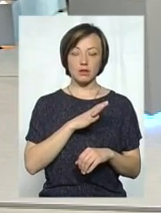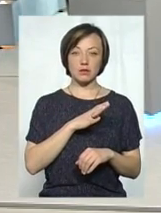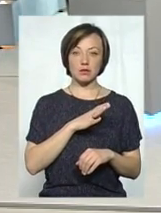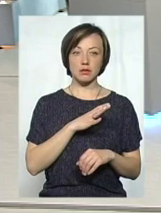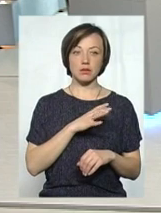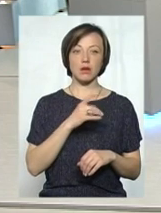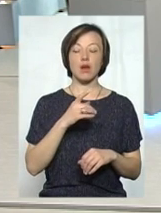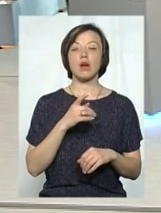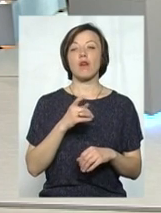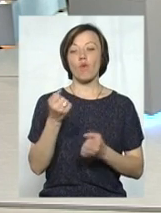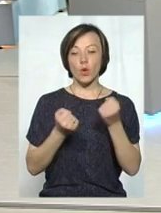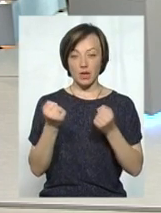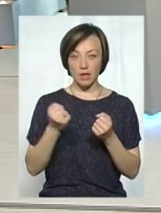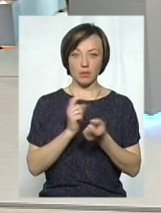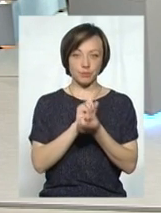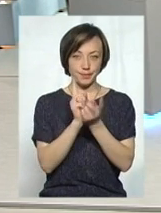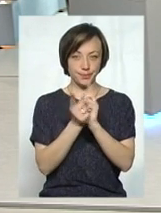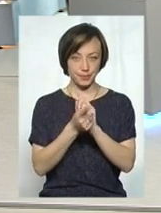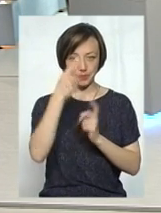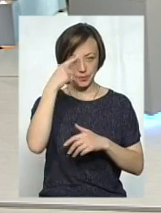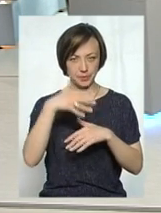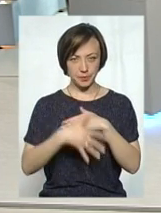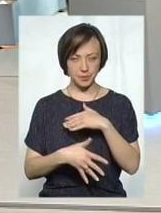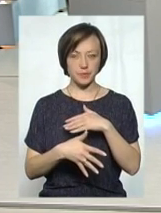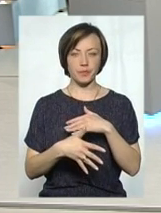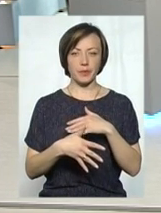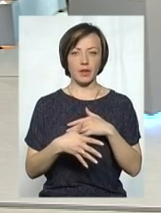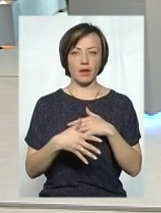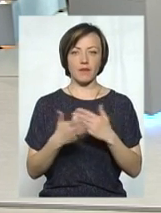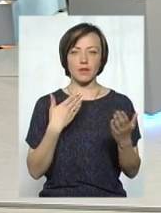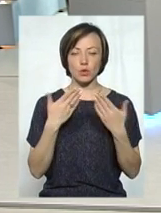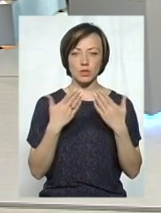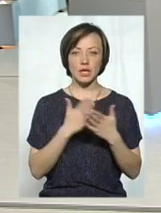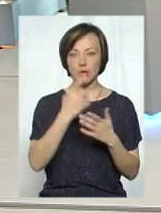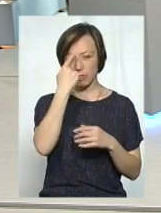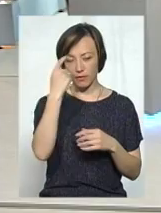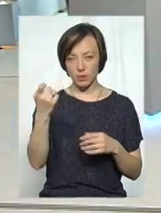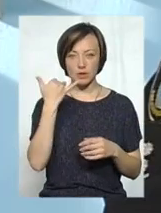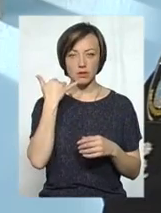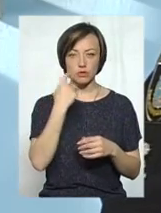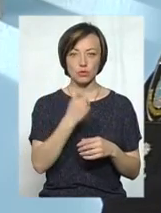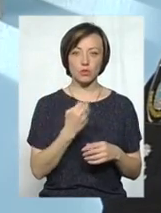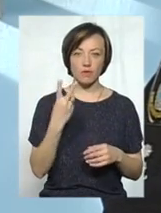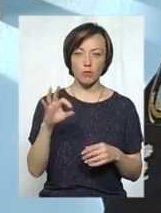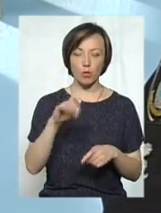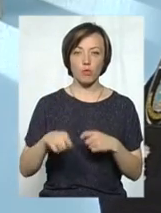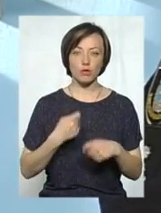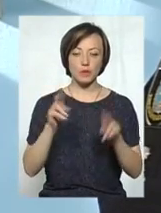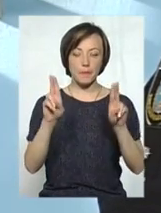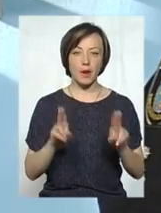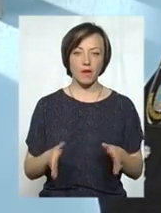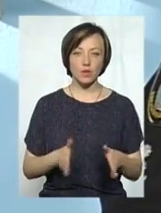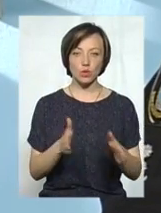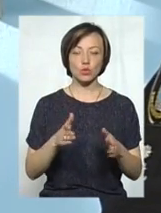відноситись до таких захвалих порушників. Є і повідомлення на телефони 102 про порушення правил